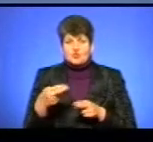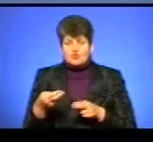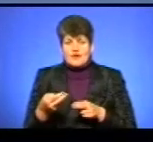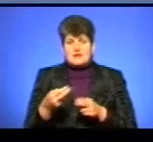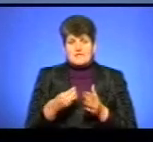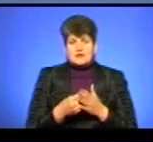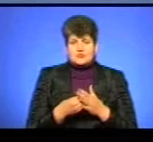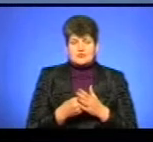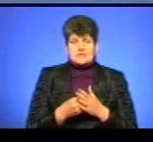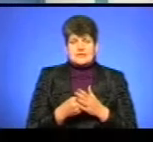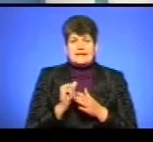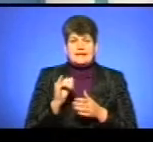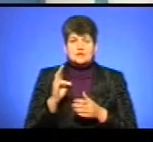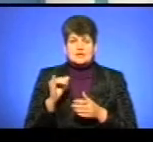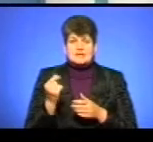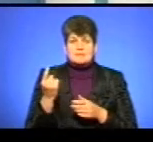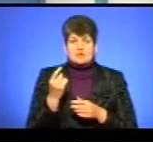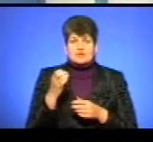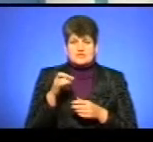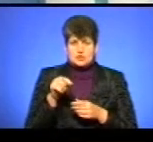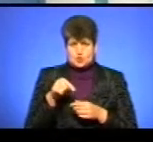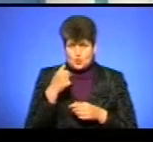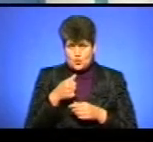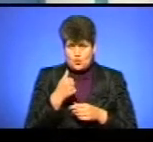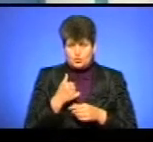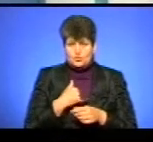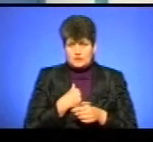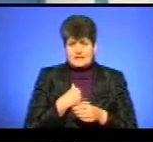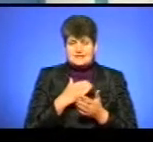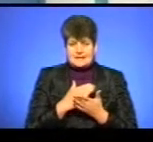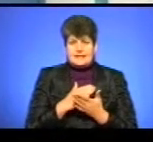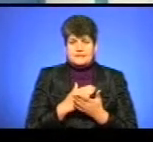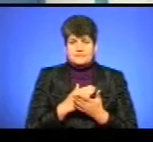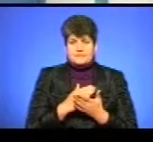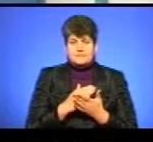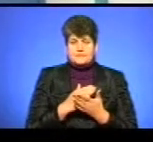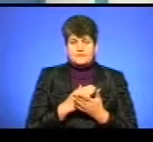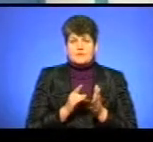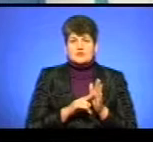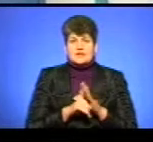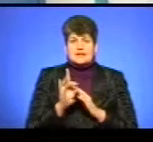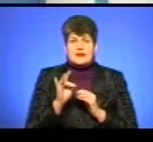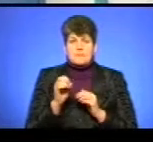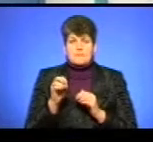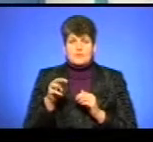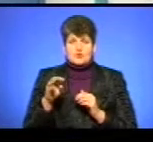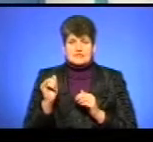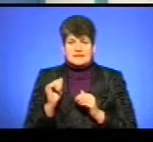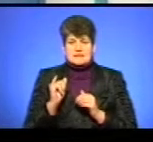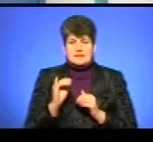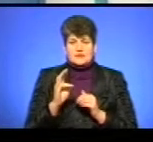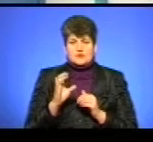інсуліну. І, зокрема, з 1 січня цього року в нас є запроваджена реімбурсація інсуліну.